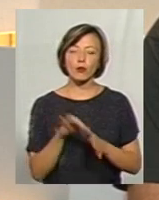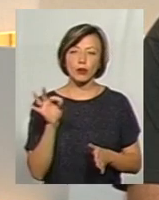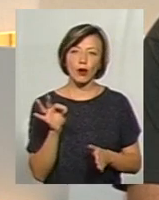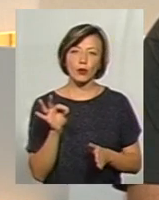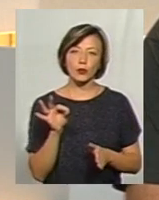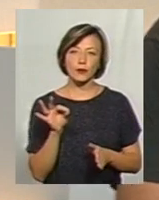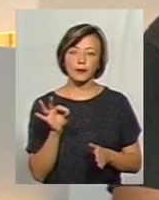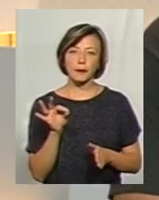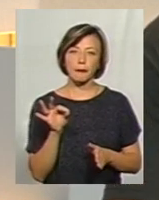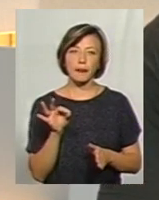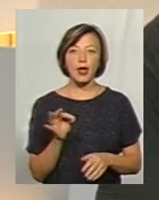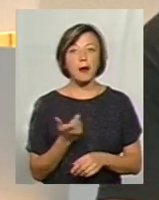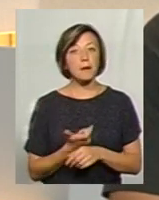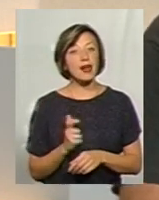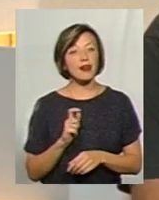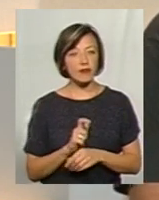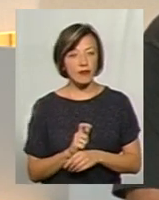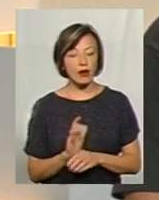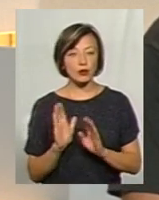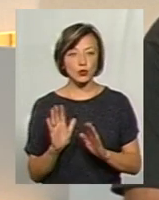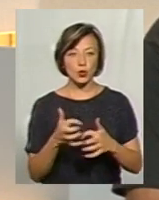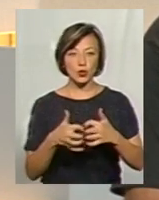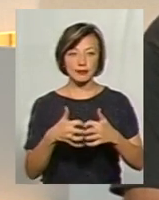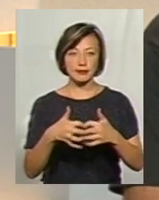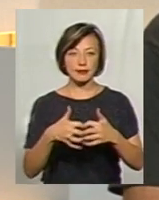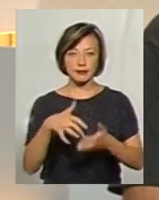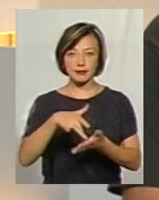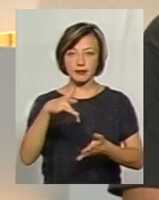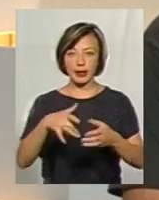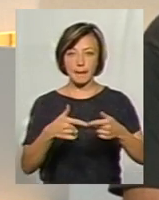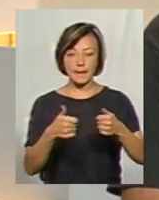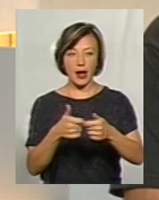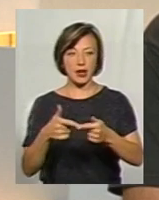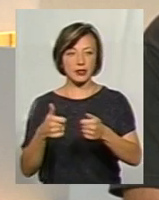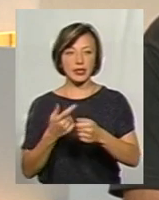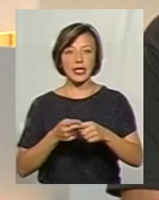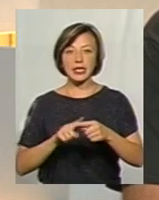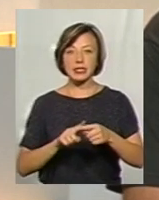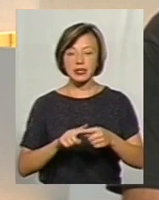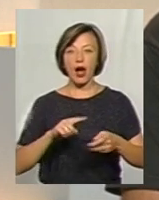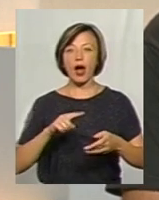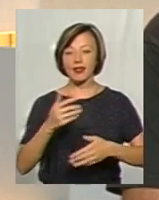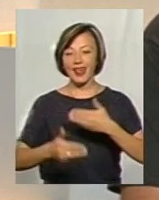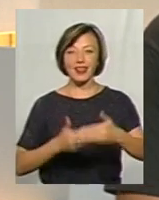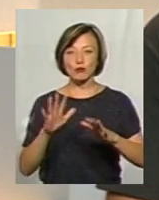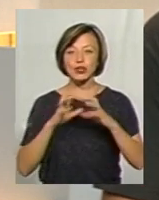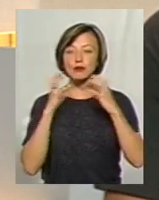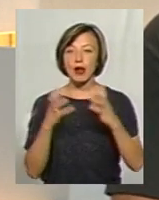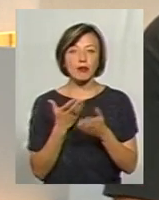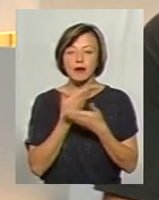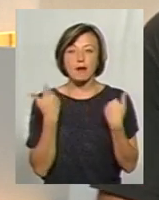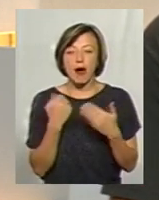переважно обирають центристські партії. І ця тенденція буде зберігатися, бо немає ніяких підстав